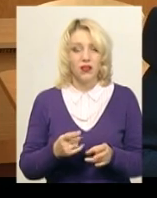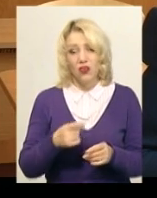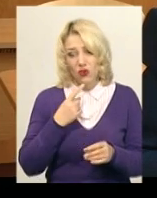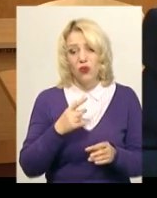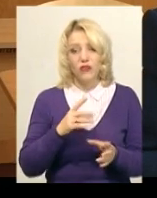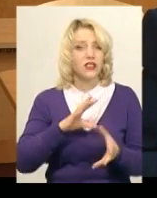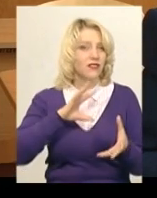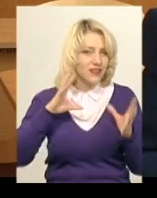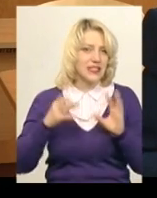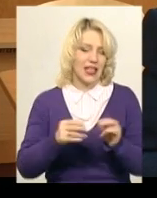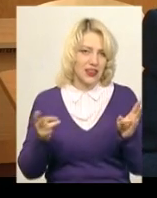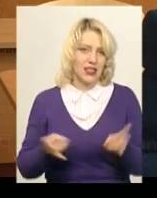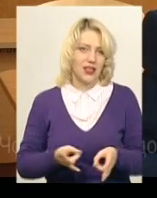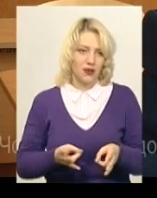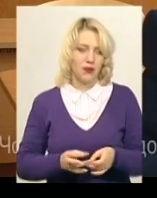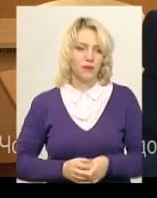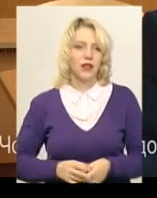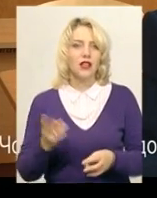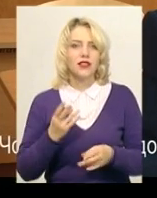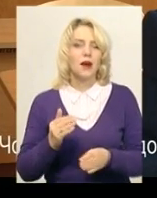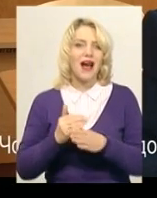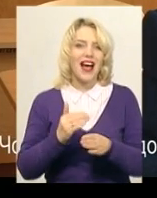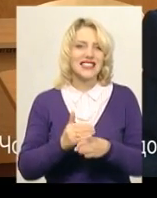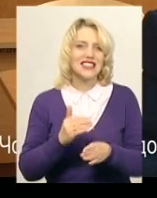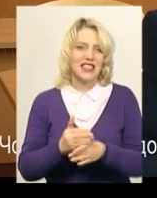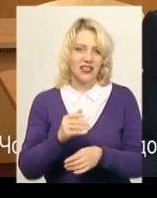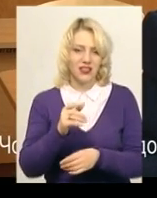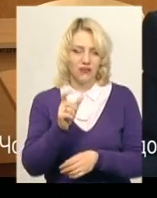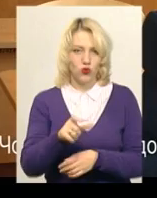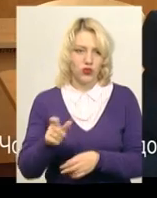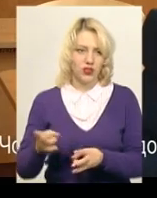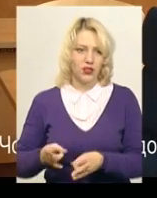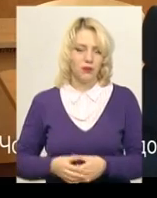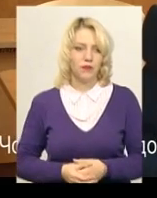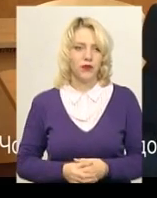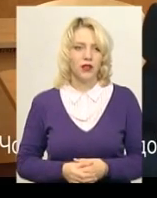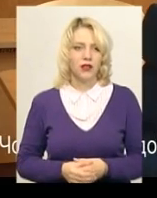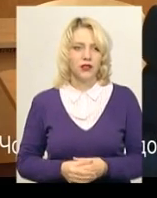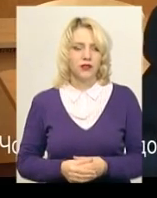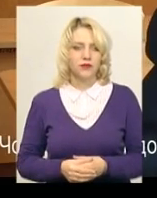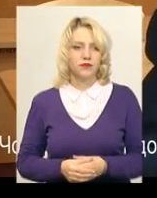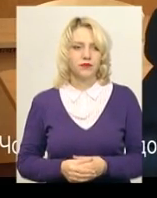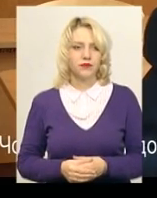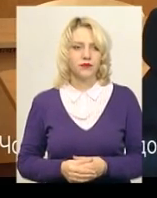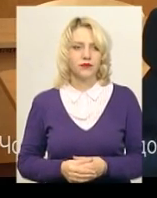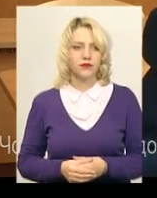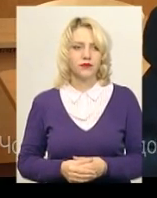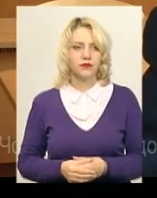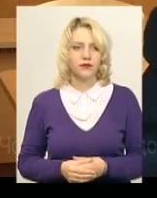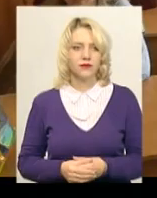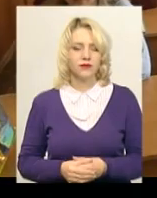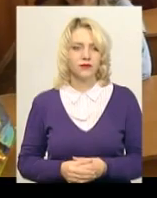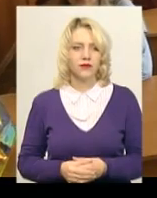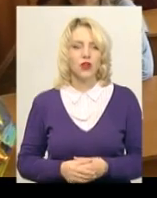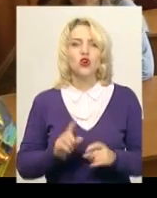треба. Нових асистентів. Ага. Чому тобі не подобається асистентів? Я вже не буду голосувати.